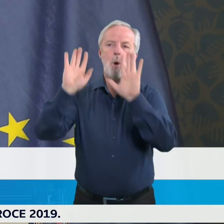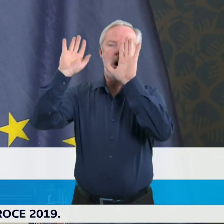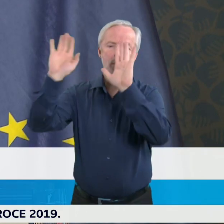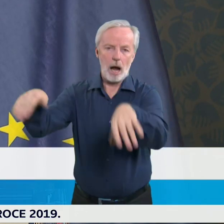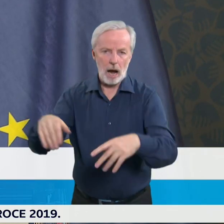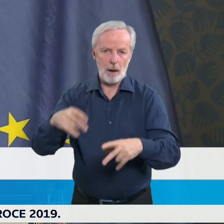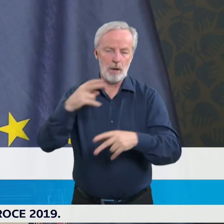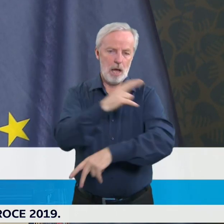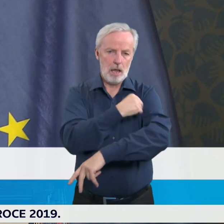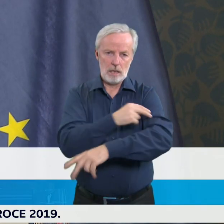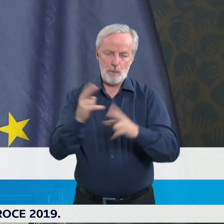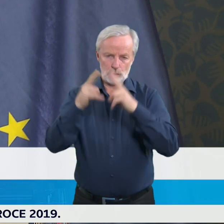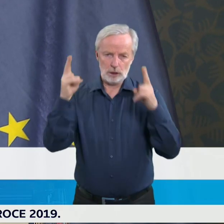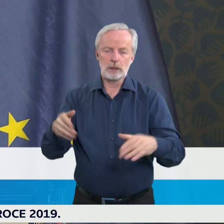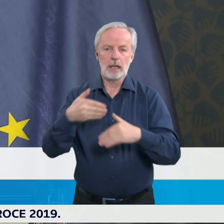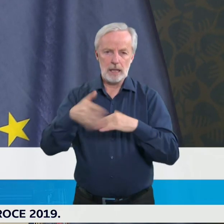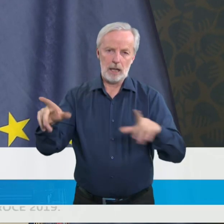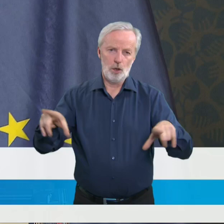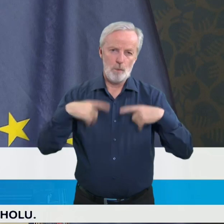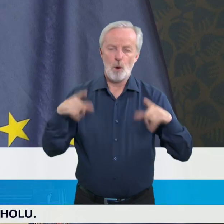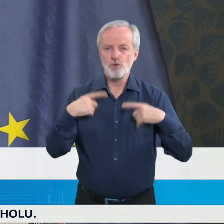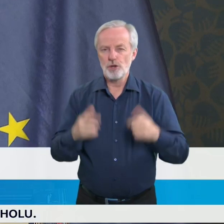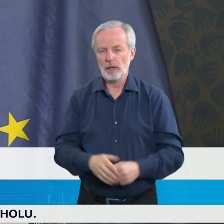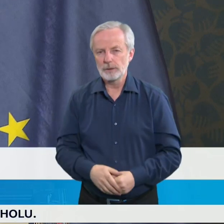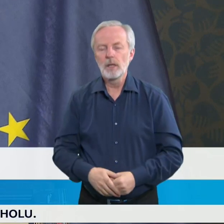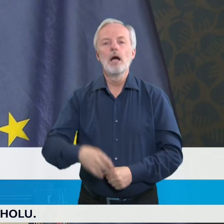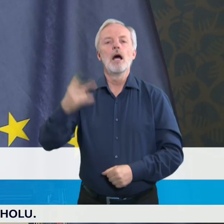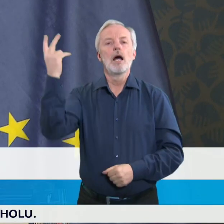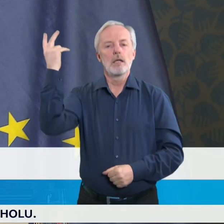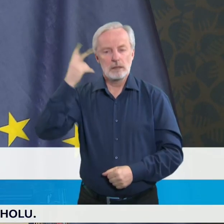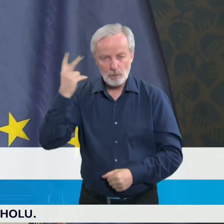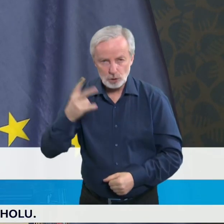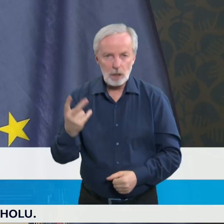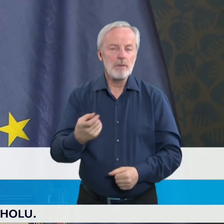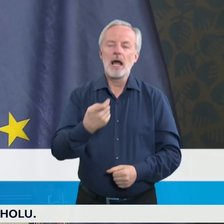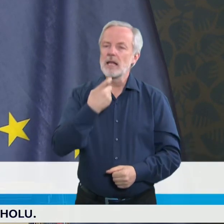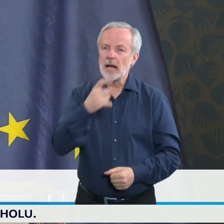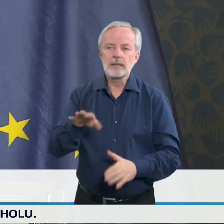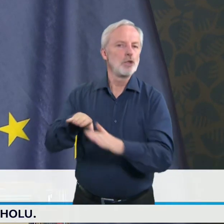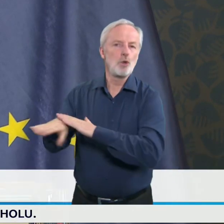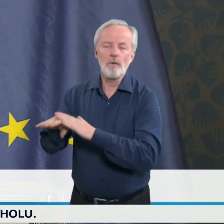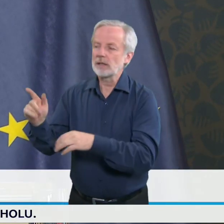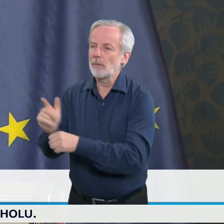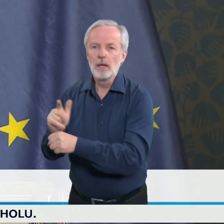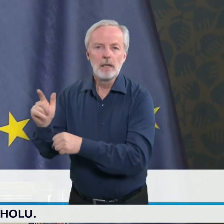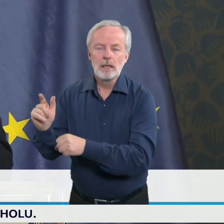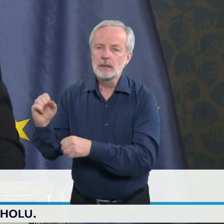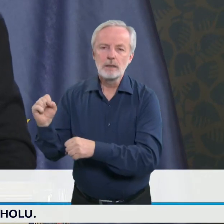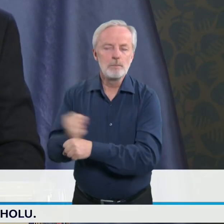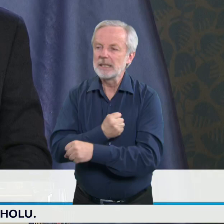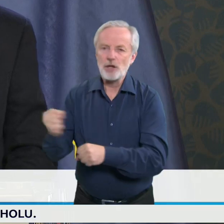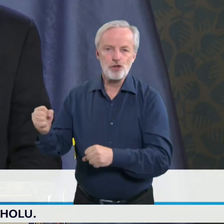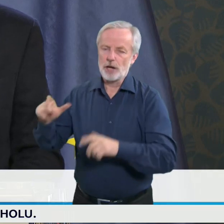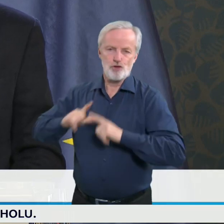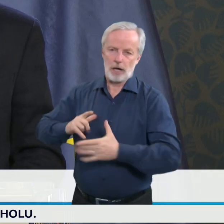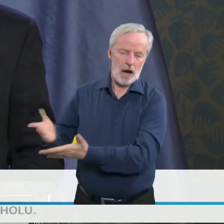tyto komodity využity optimálně, aby samozřejmě nikde neležely zbytečně. Děkuji. No a poslední